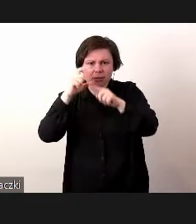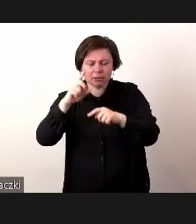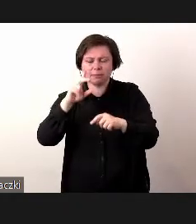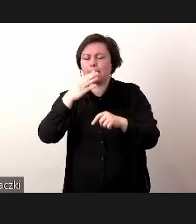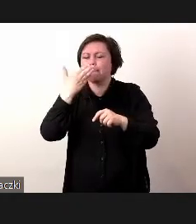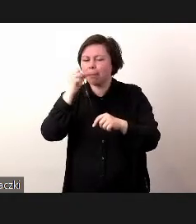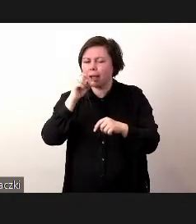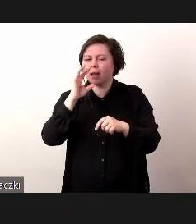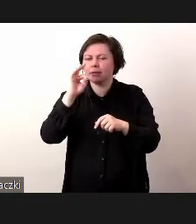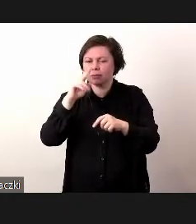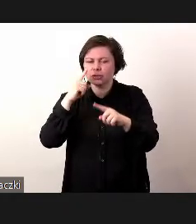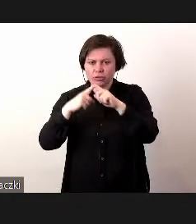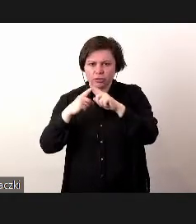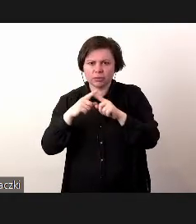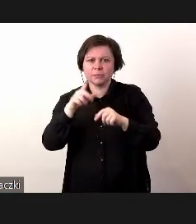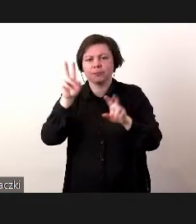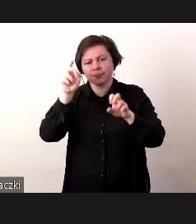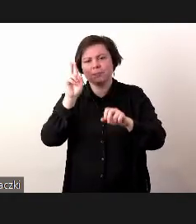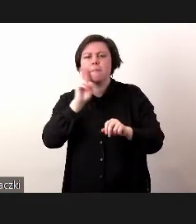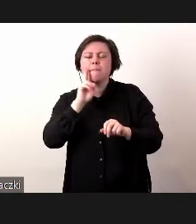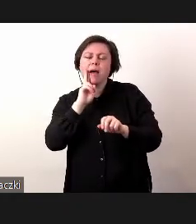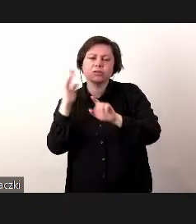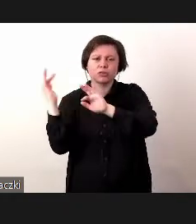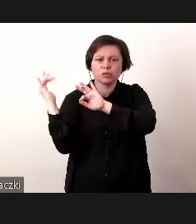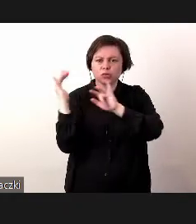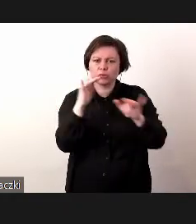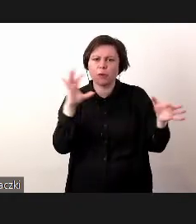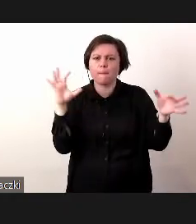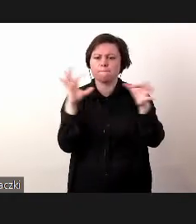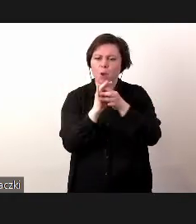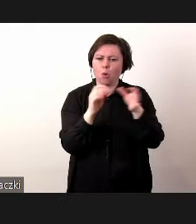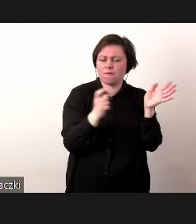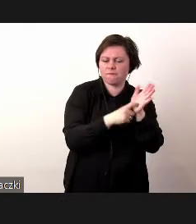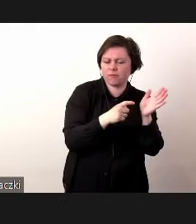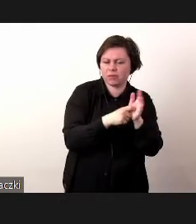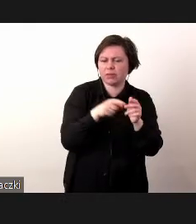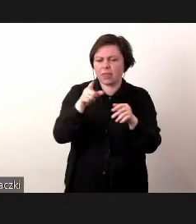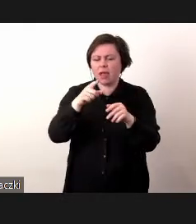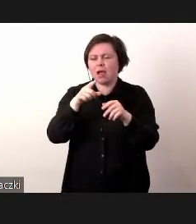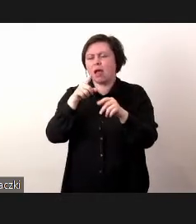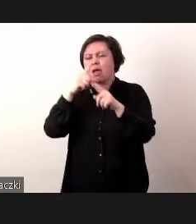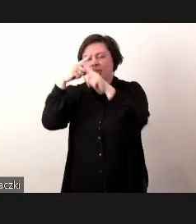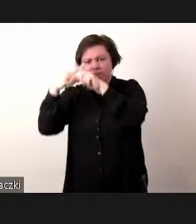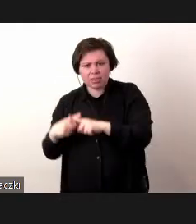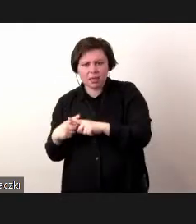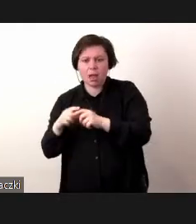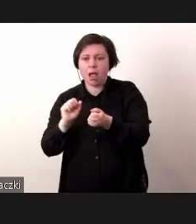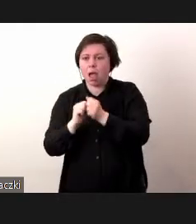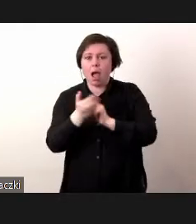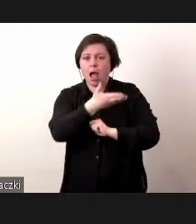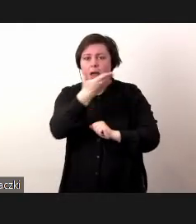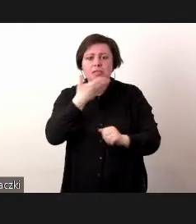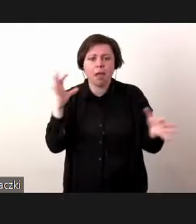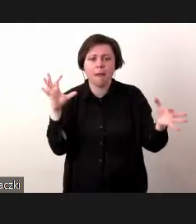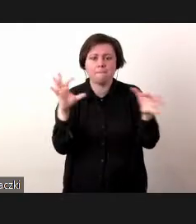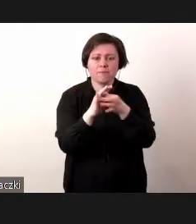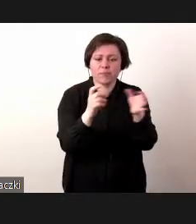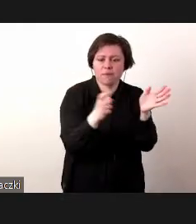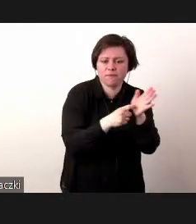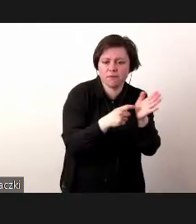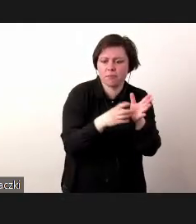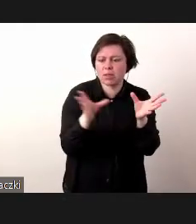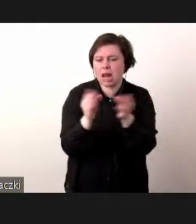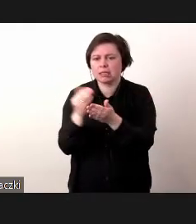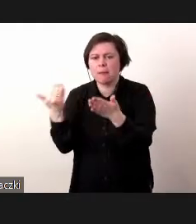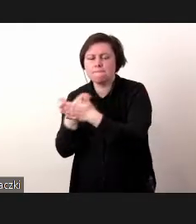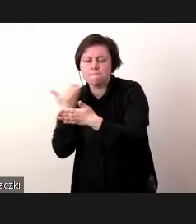czyli taka macierz wpływu połączenia wymagań na testy albo nie macie połączonych wymagań z